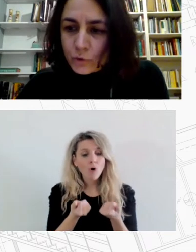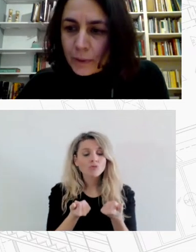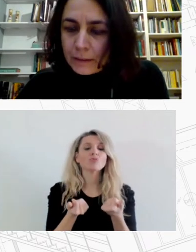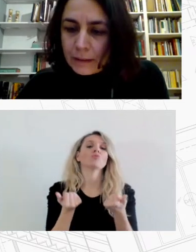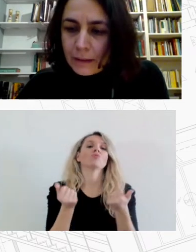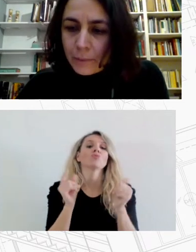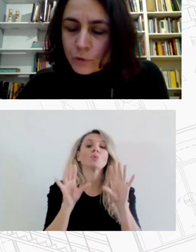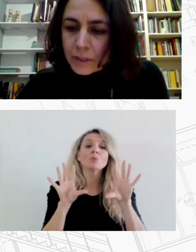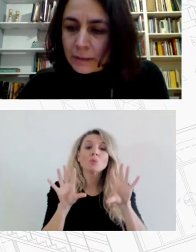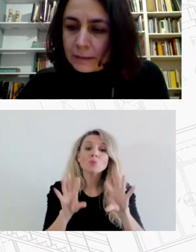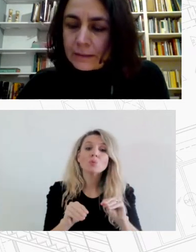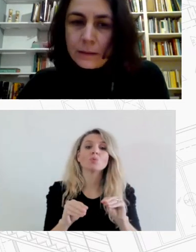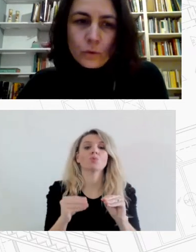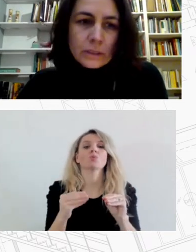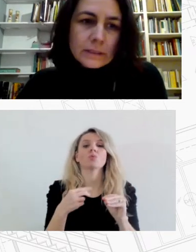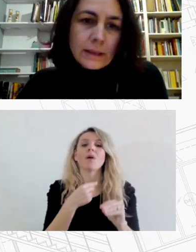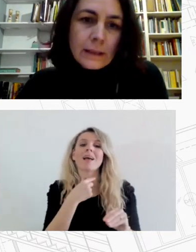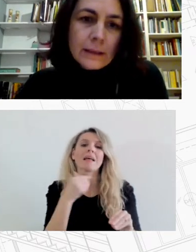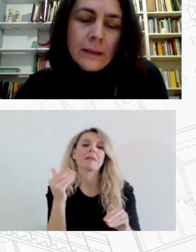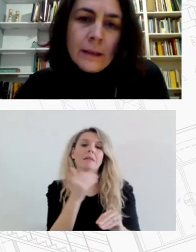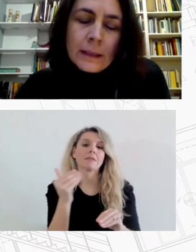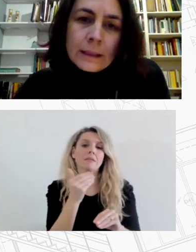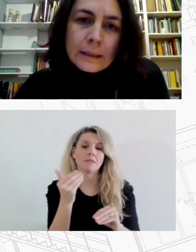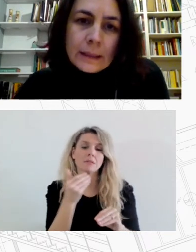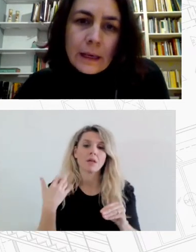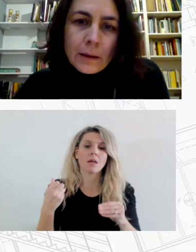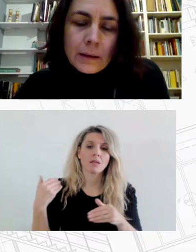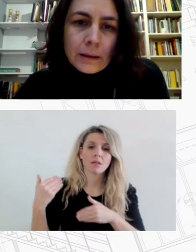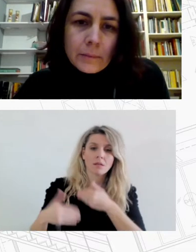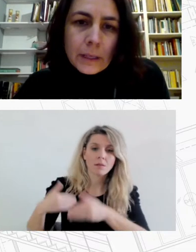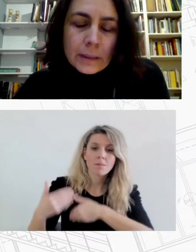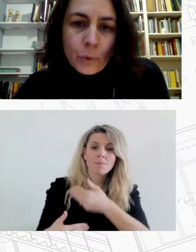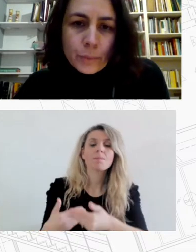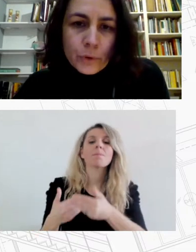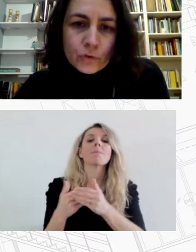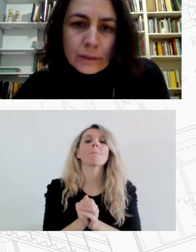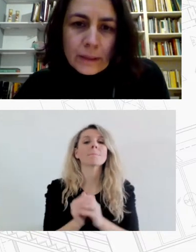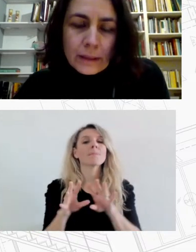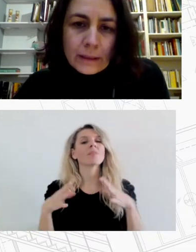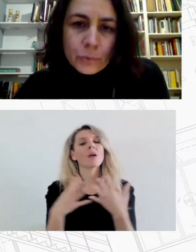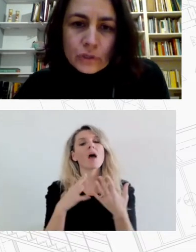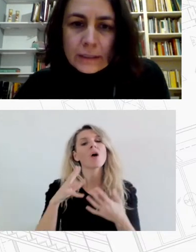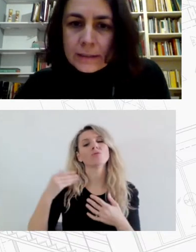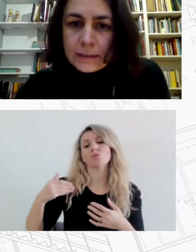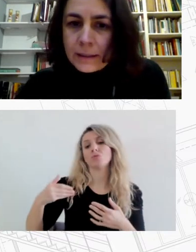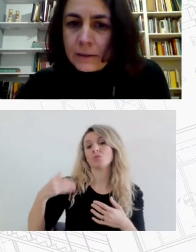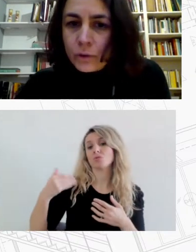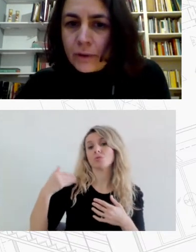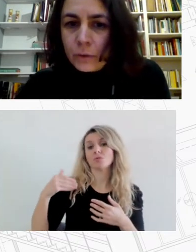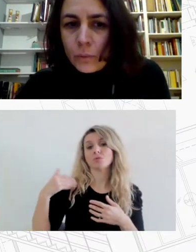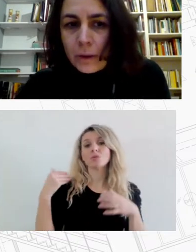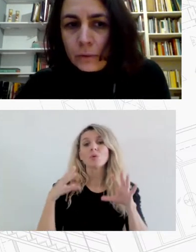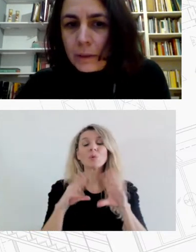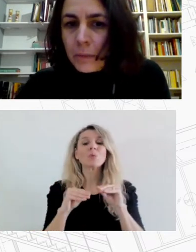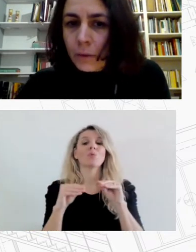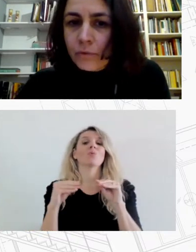οποίες όμως πάντα είναι αποσπασματικές και χωρίς συνέχεια και γενικά μέχρι πολύ πρόσφατα η προσέγγιση για τη στέγα στον